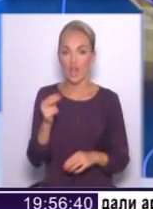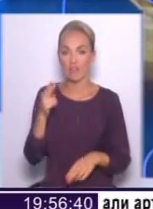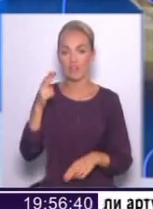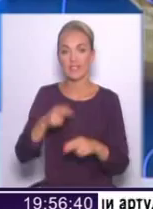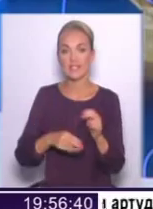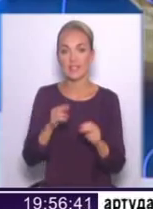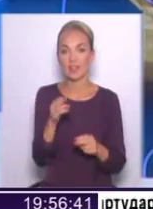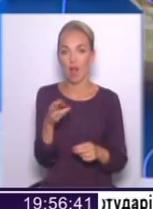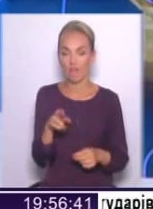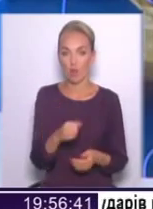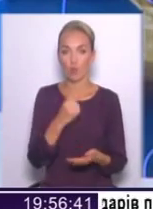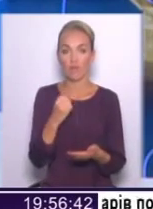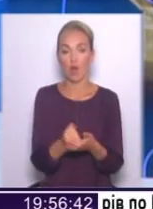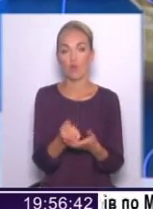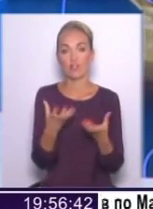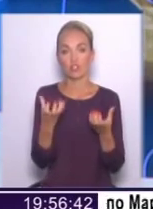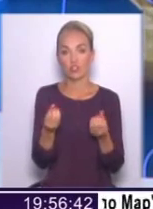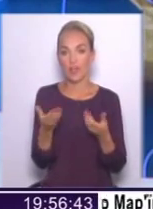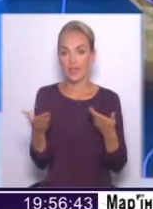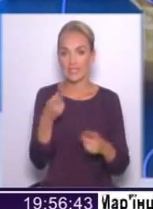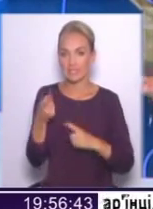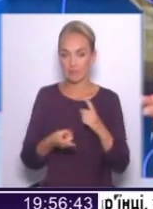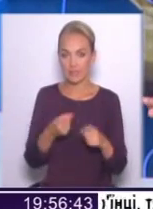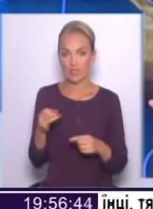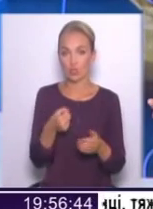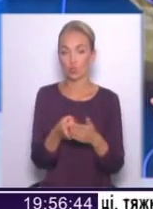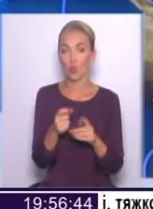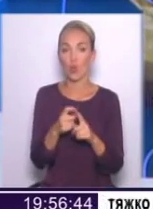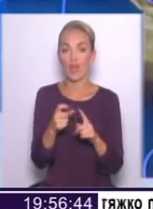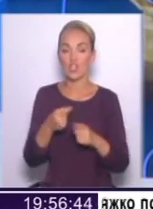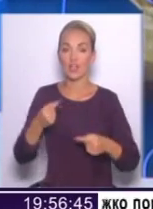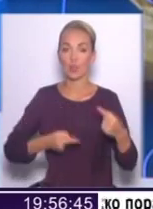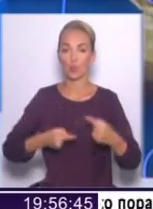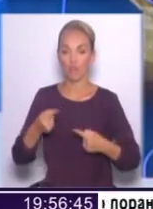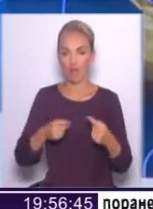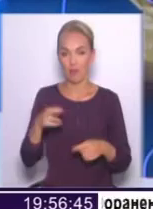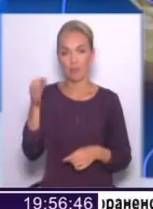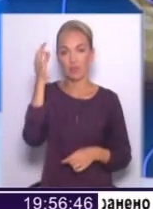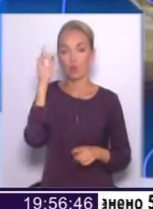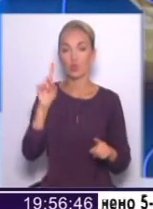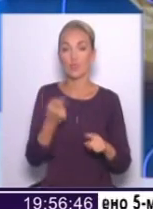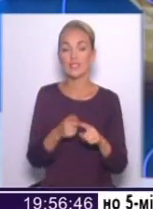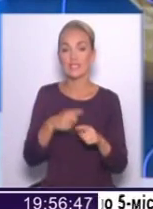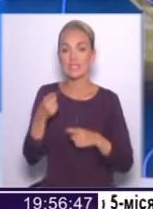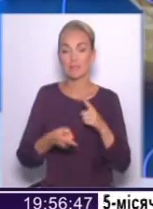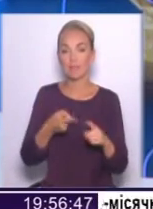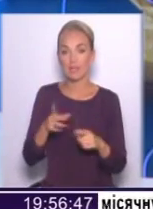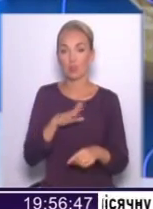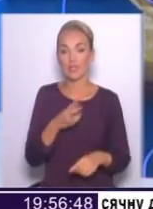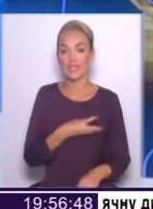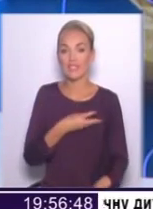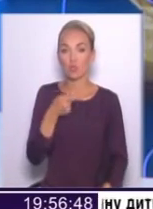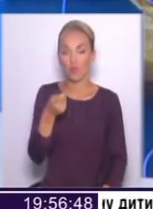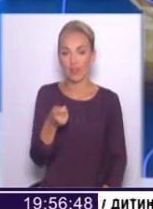травня, ви ухвалювали ще якісь зміни, їх, до речі, критикував... Я пам'ятаю, що ці зміни були ініційовані